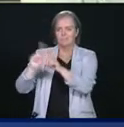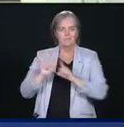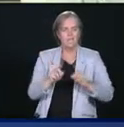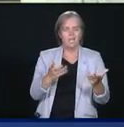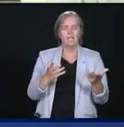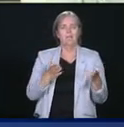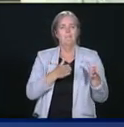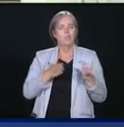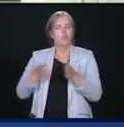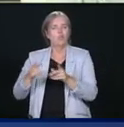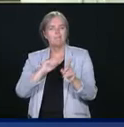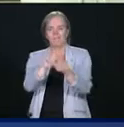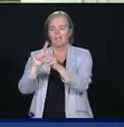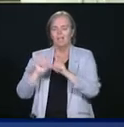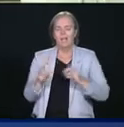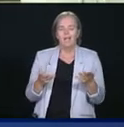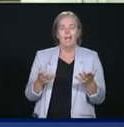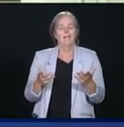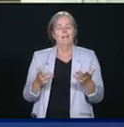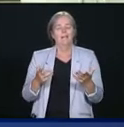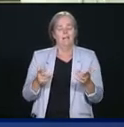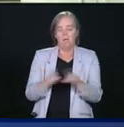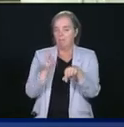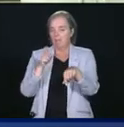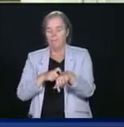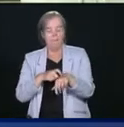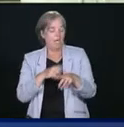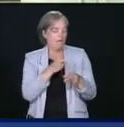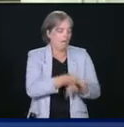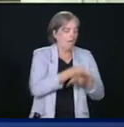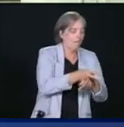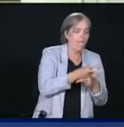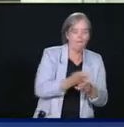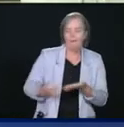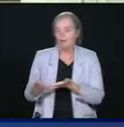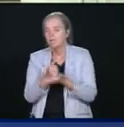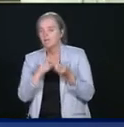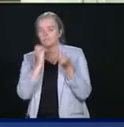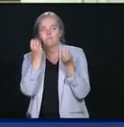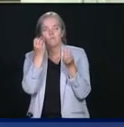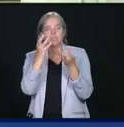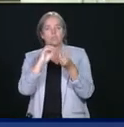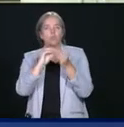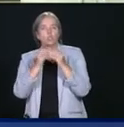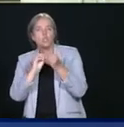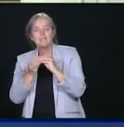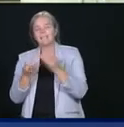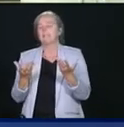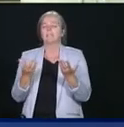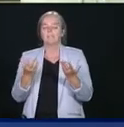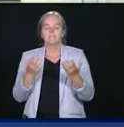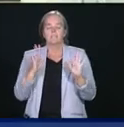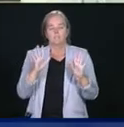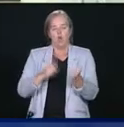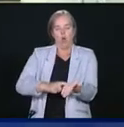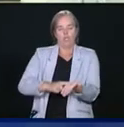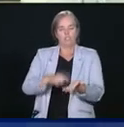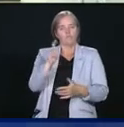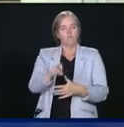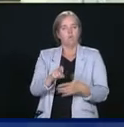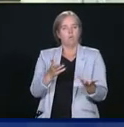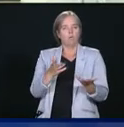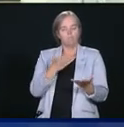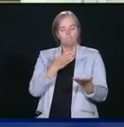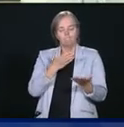'augmenter les capacités de test a été extrêmement difficile et on doit faire beaucoup mieux. Voilà pourquoi nous travaillons ensemble avec les